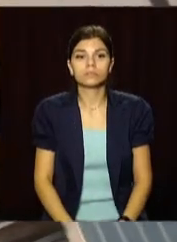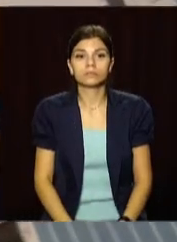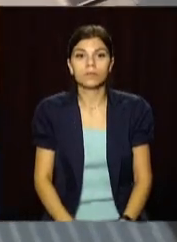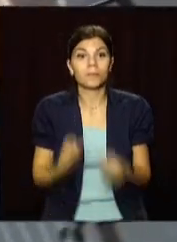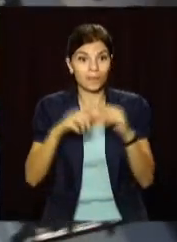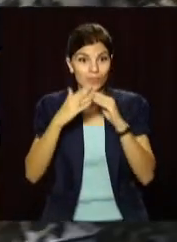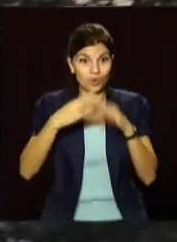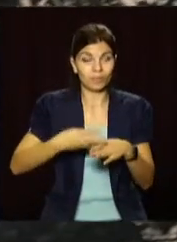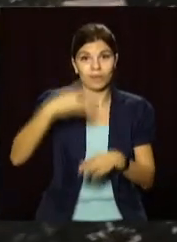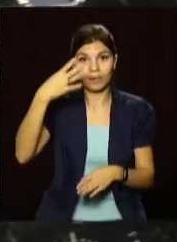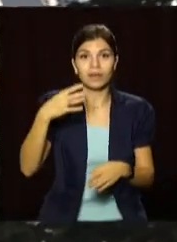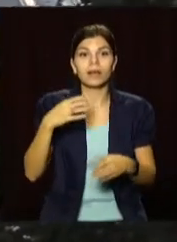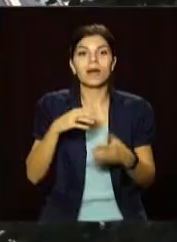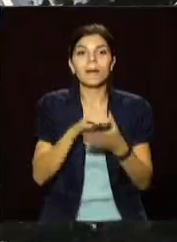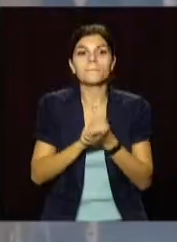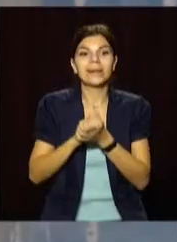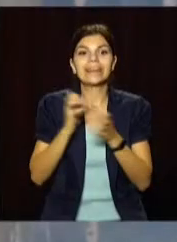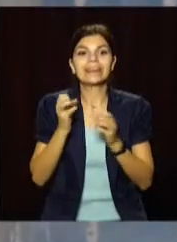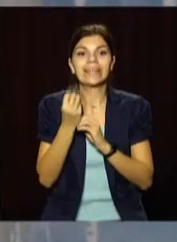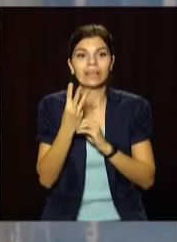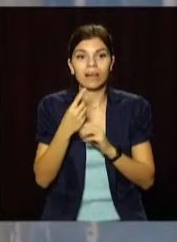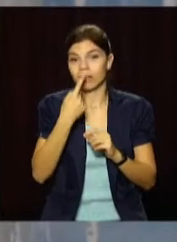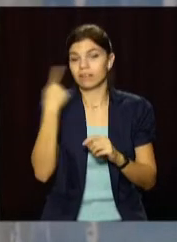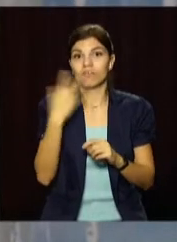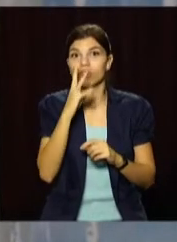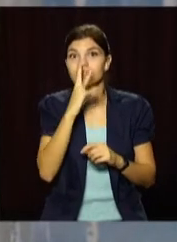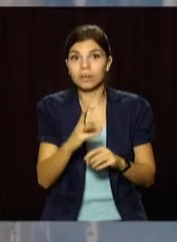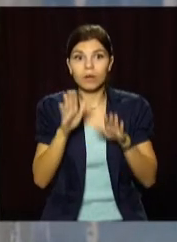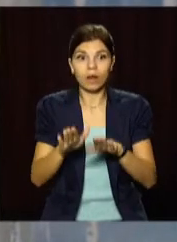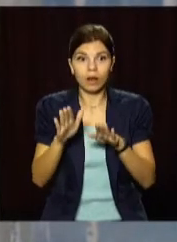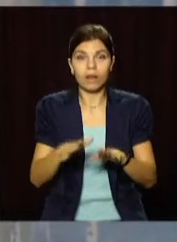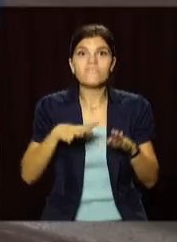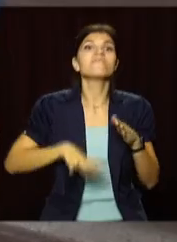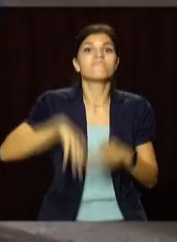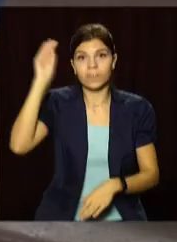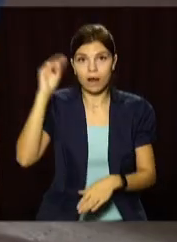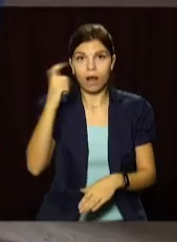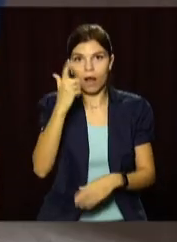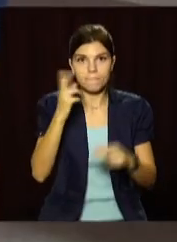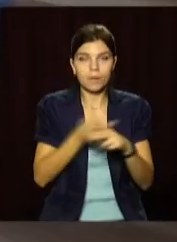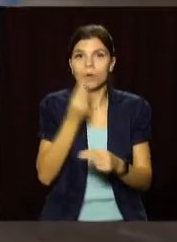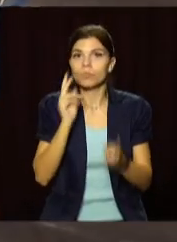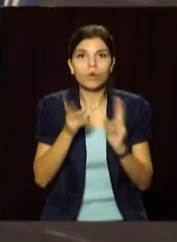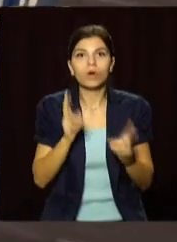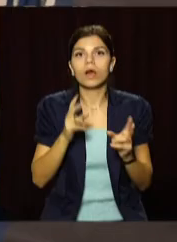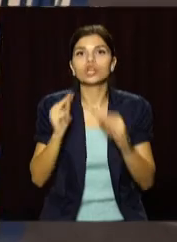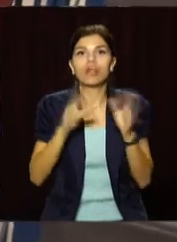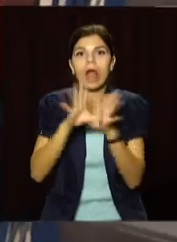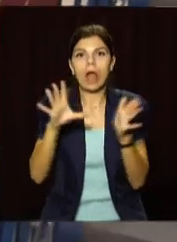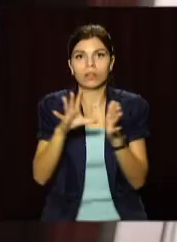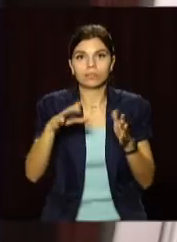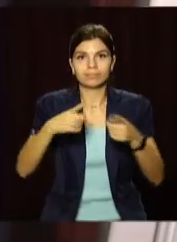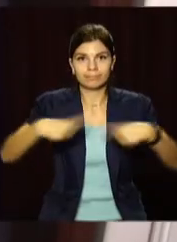Це будинок на проспекті Мира-13, у якому три місяці без газу сидів цілий під'їзд. Мешканці готували їжу за допомогою